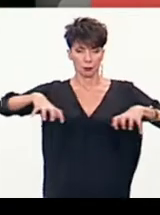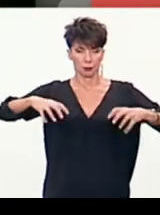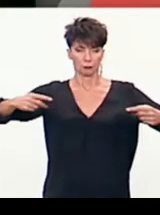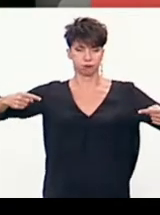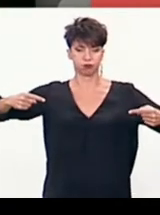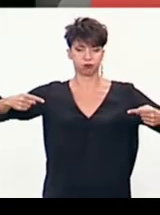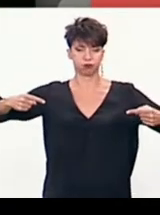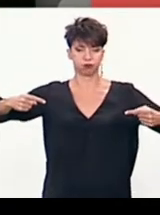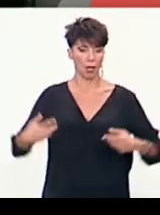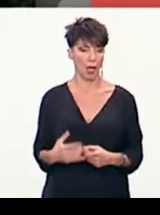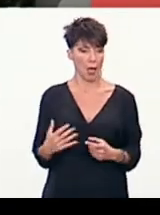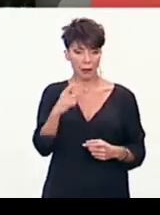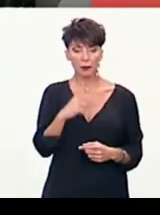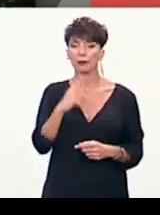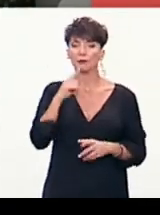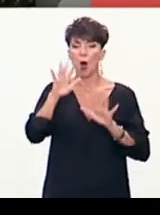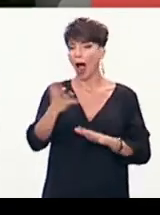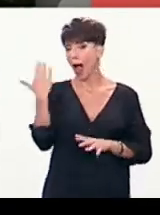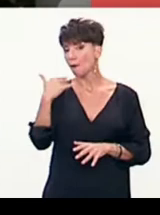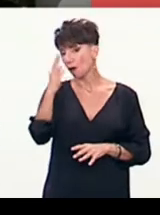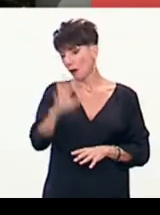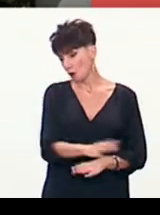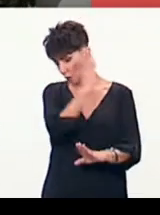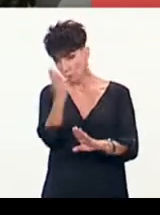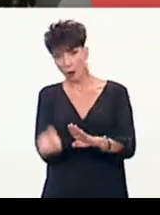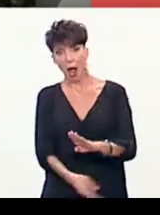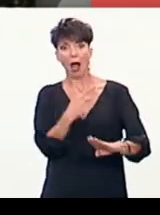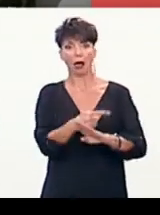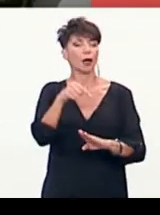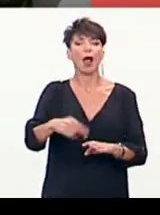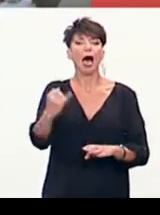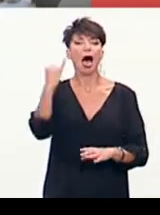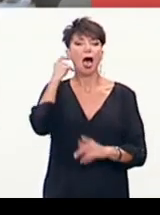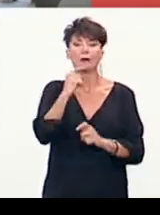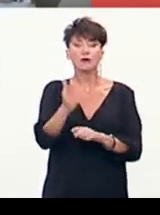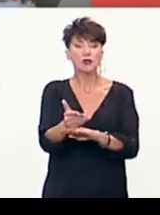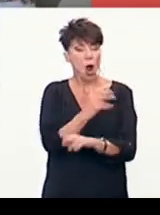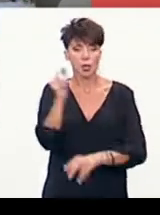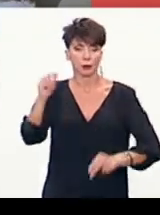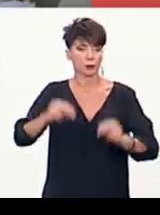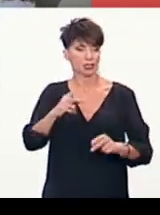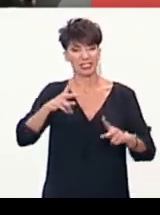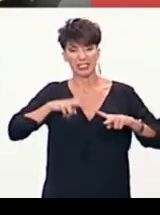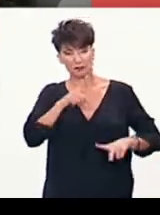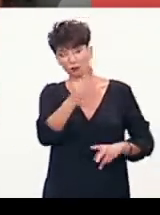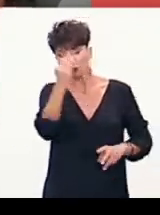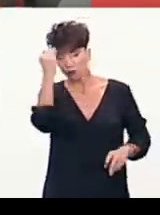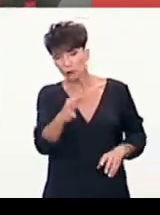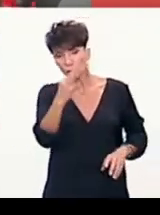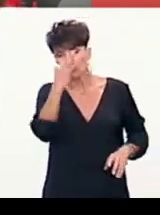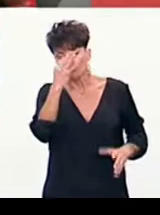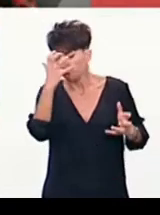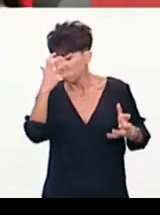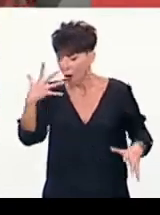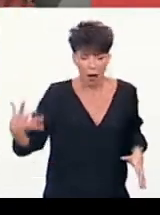Από τον Φεβρουάριο, σε ογκώδης διαδηλώσεις, η αντιπολίτευση ζητά την προκήρυξη εκλογών, κατηγορώντας την κυβέρνηση για διαφθορά,